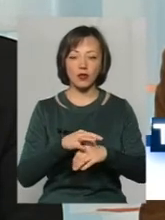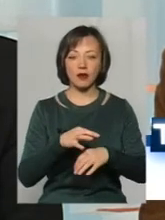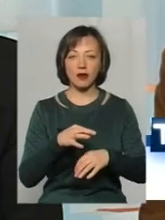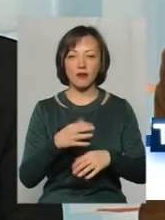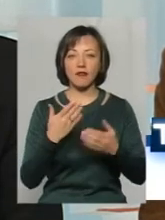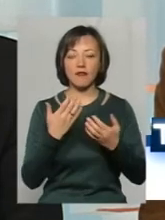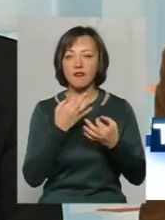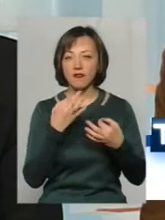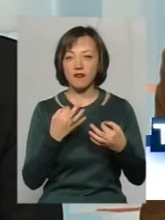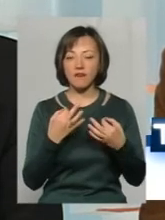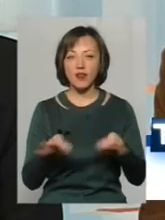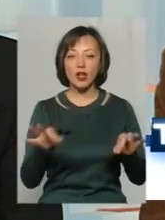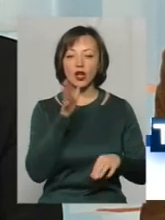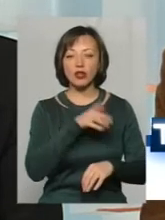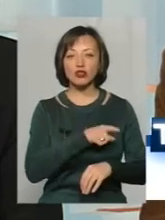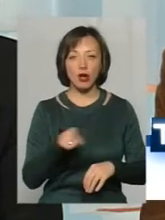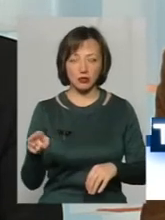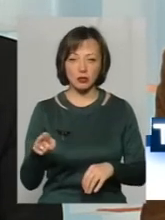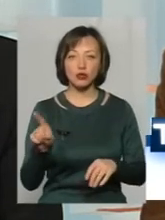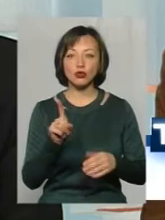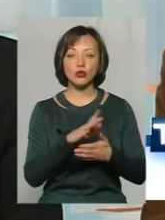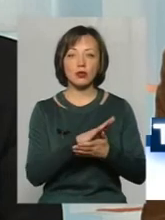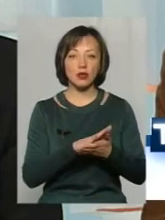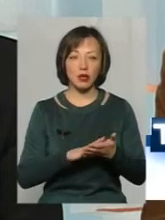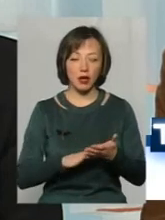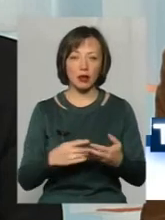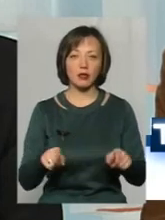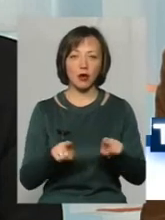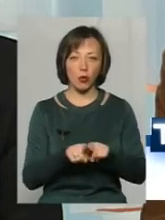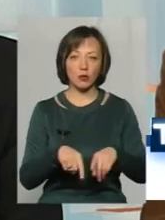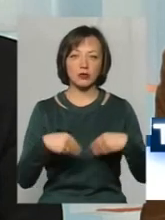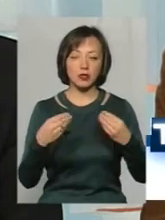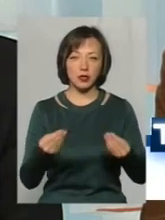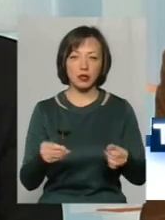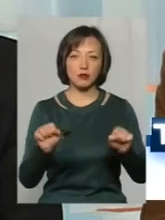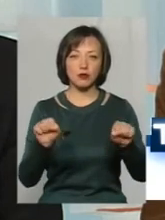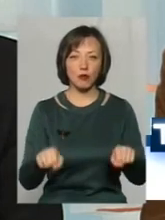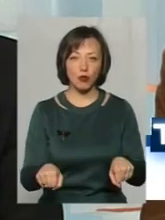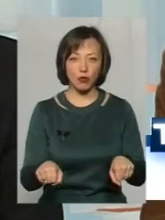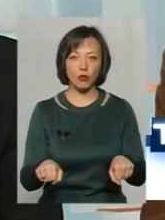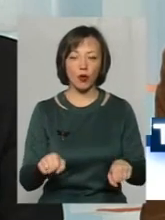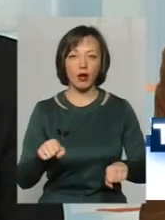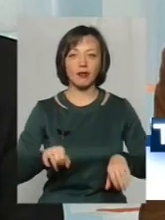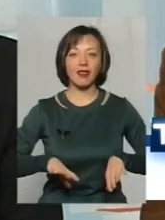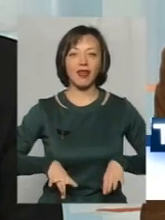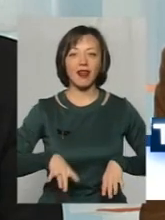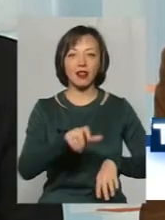відзайнят час. Що далі також дає змогу тренерам